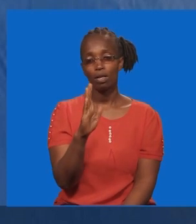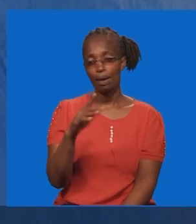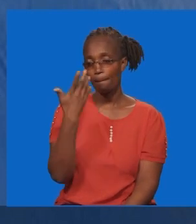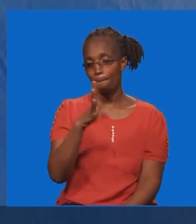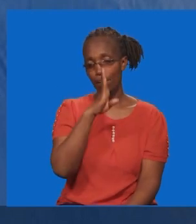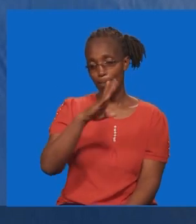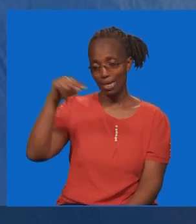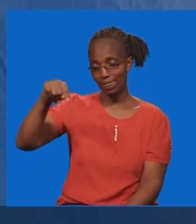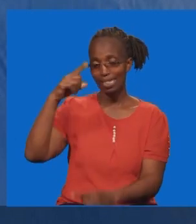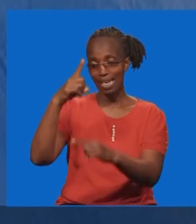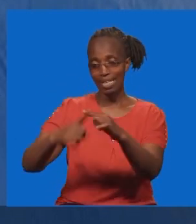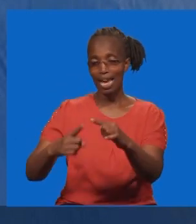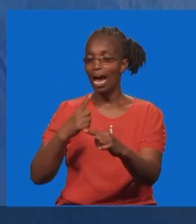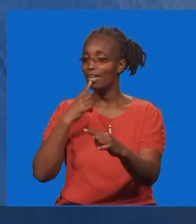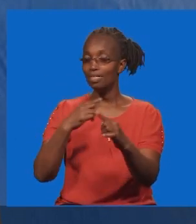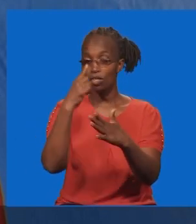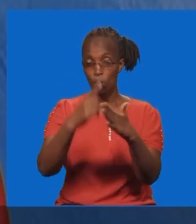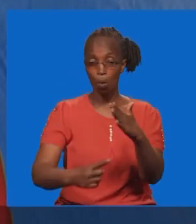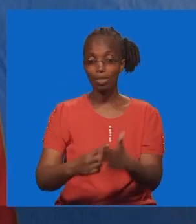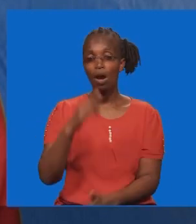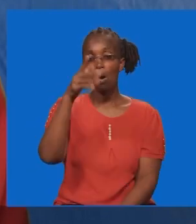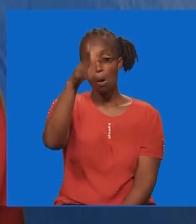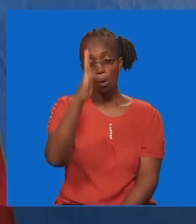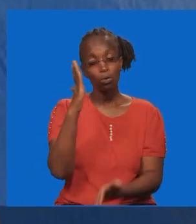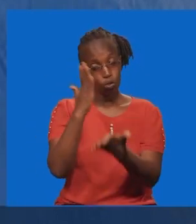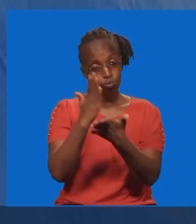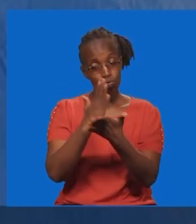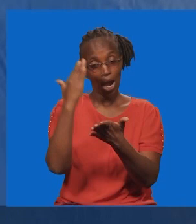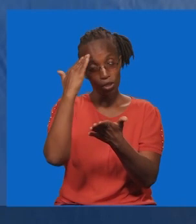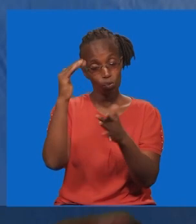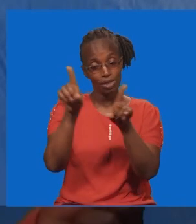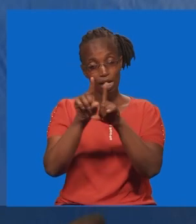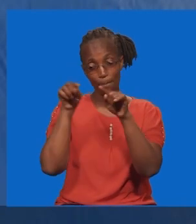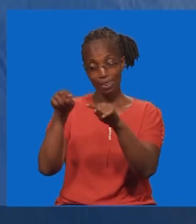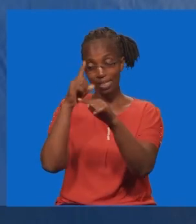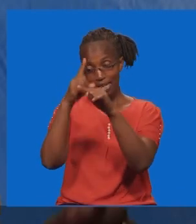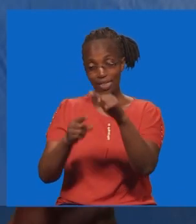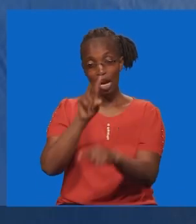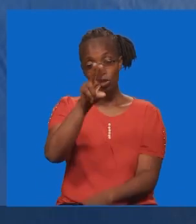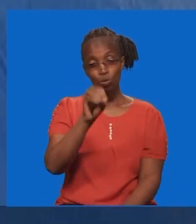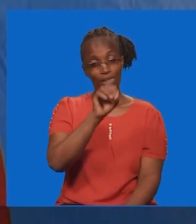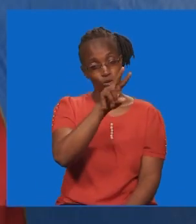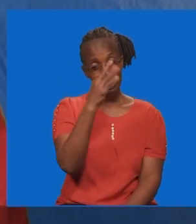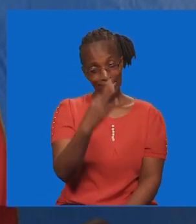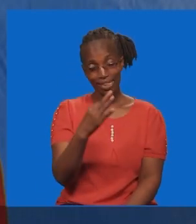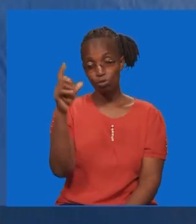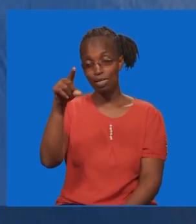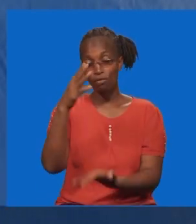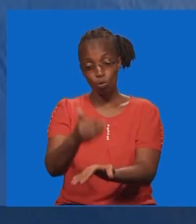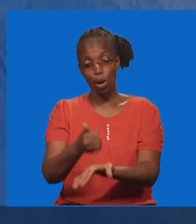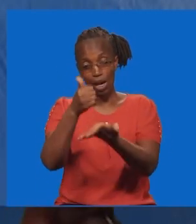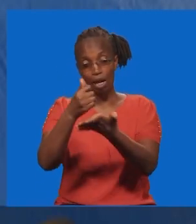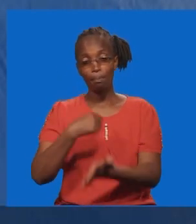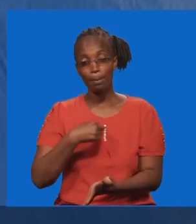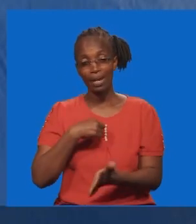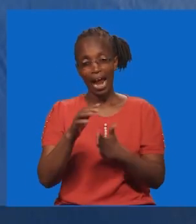Mtanzamia uyu mungu katika mwaka huu. Na usema ya kwamba buwana. Ninanjua ya kwamba ata katika mwaka huu wa 23. Utanisaidia. Na